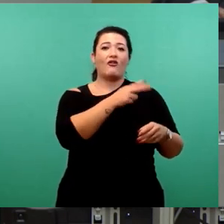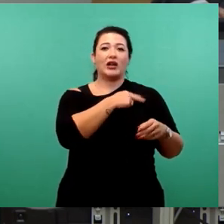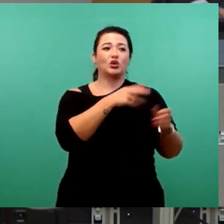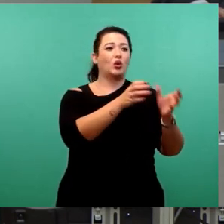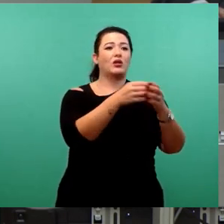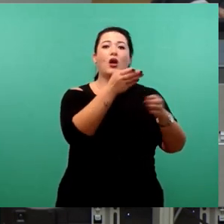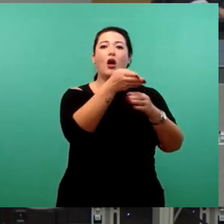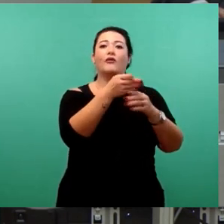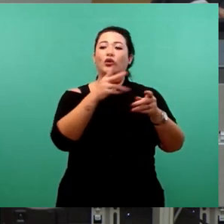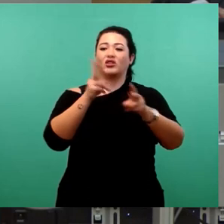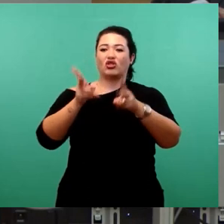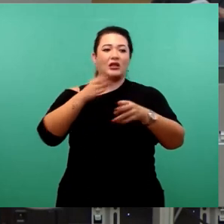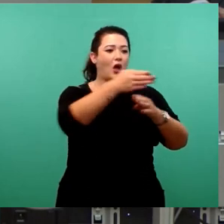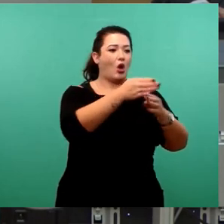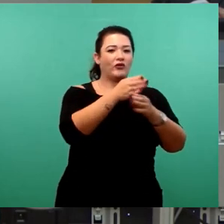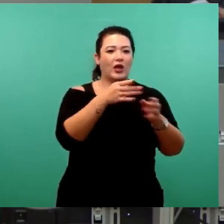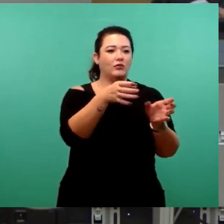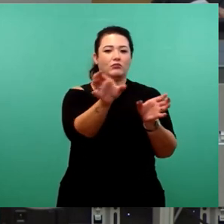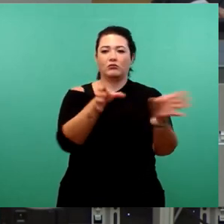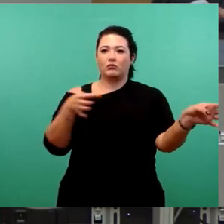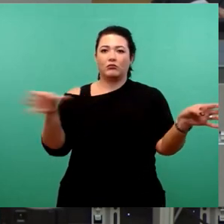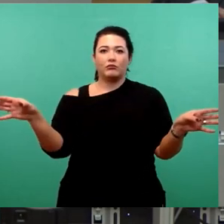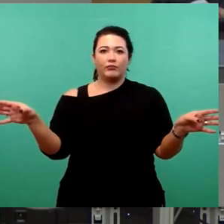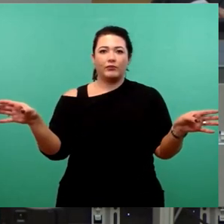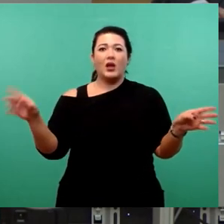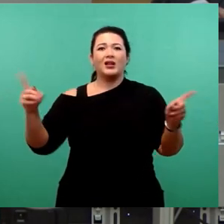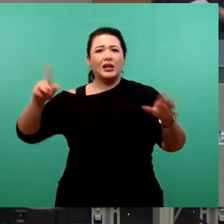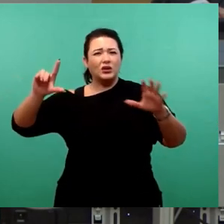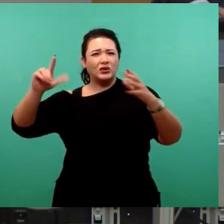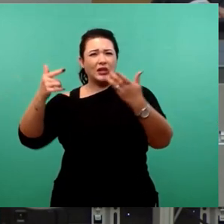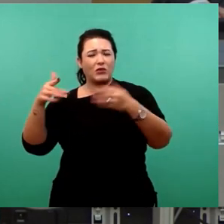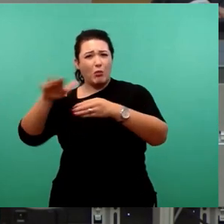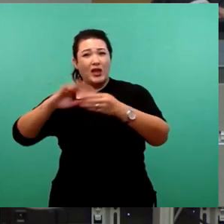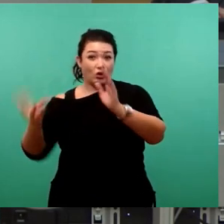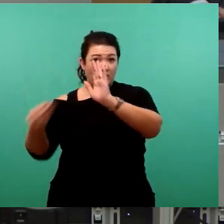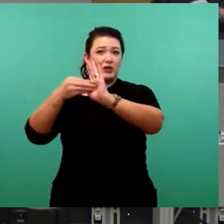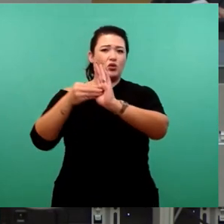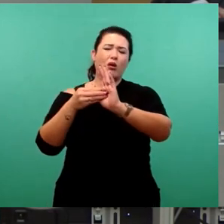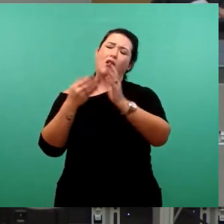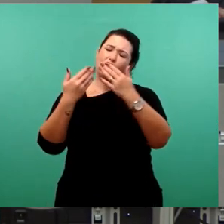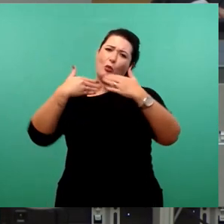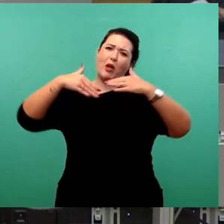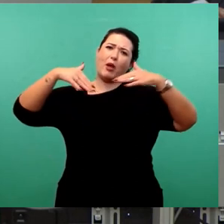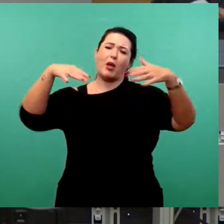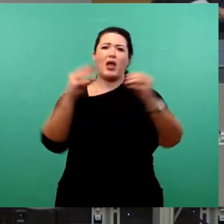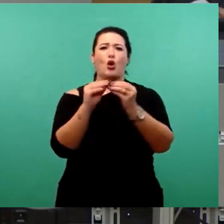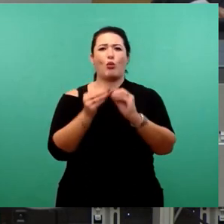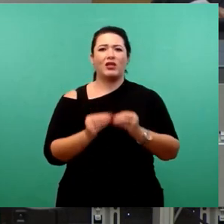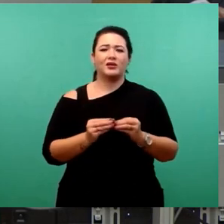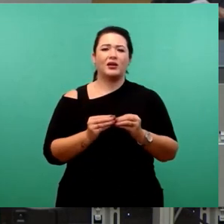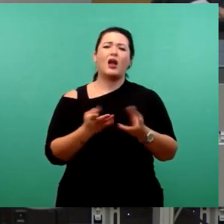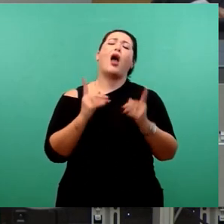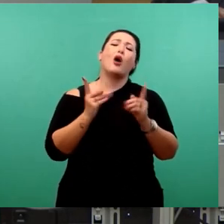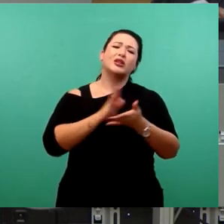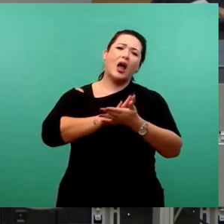Herr, jeder macht ein siebter Bereich, das ist doch nur unnötig kompliziert. Es ist einfach, es ist bequem. Hauptsache, wir